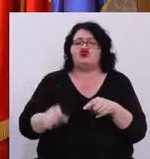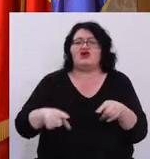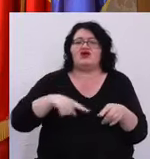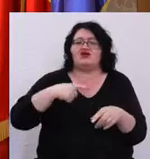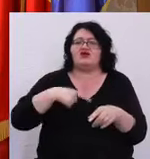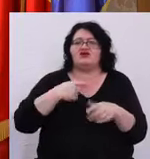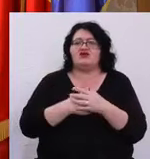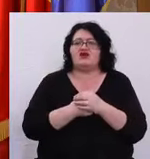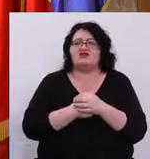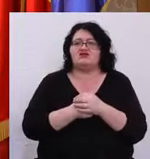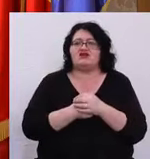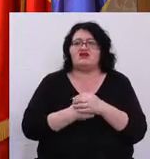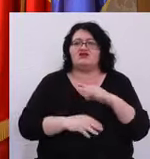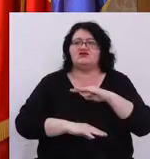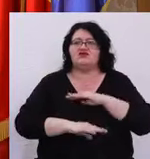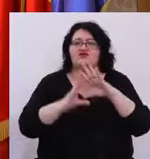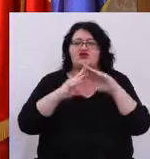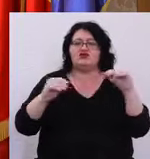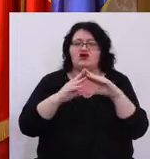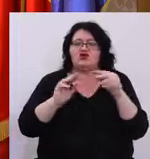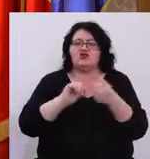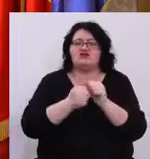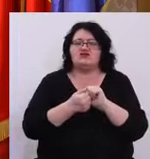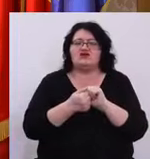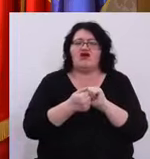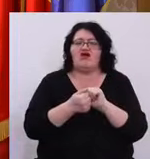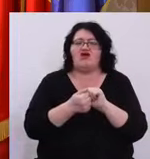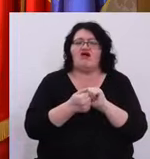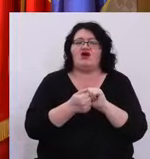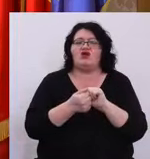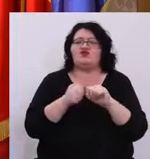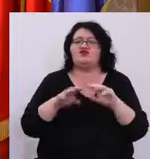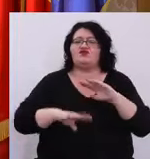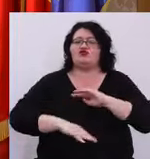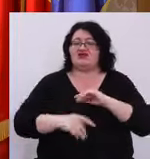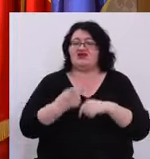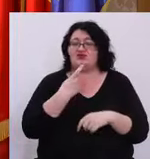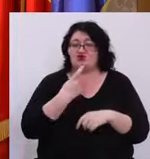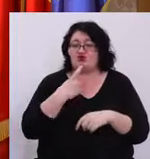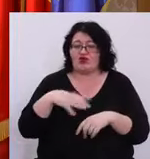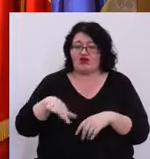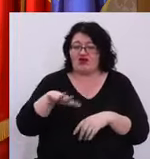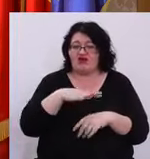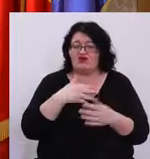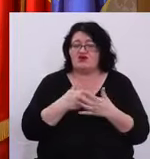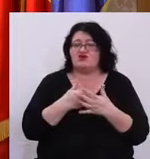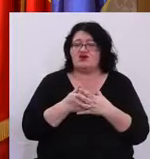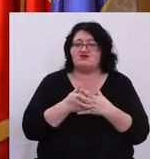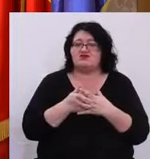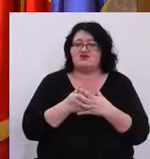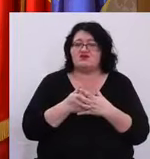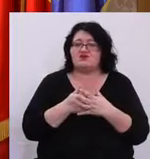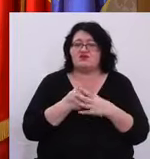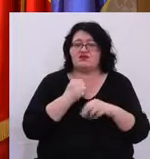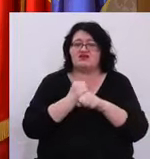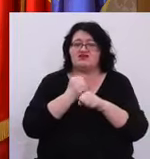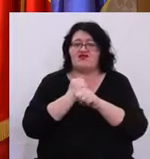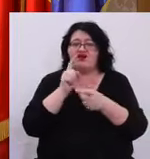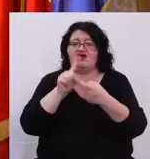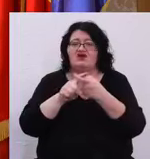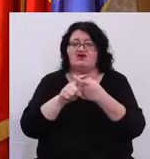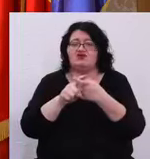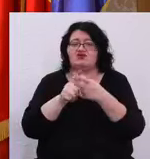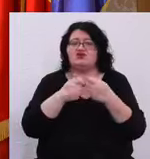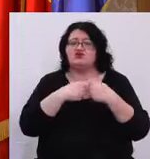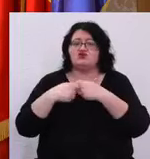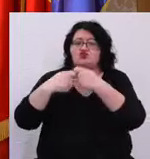destul de român sau destul de timișorean Ca să facă parte din